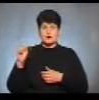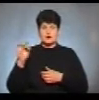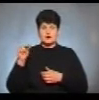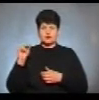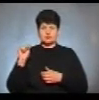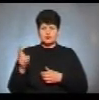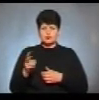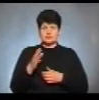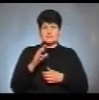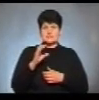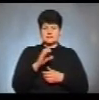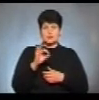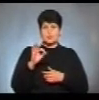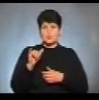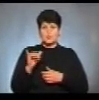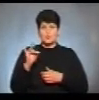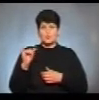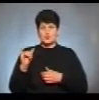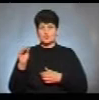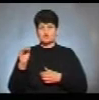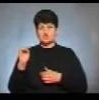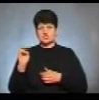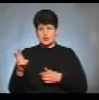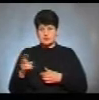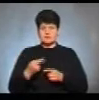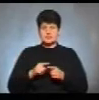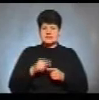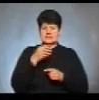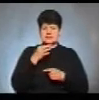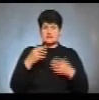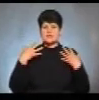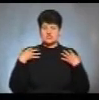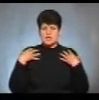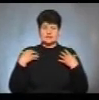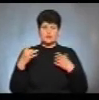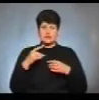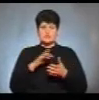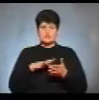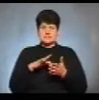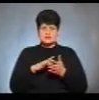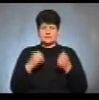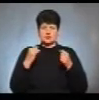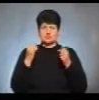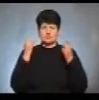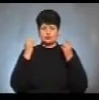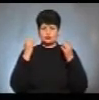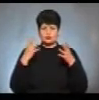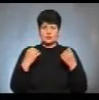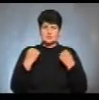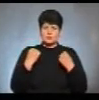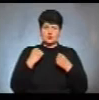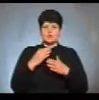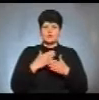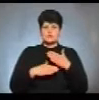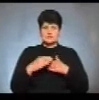Юрій Опришик і Сніжана Оружак. Про це повідомив начальник Тернопільського регіонального центру з фізичної культури і спорту осіб з інвалідністю